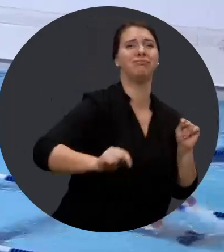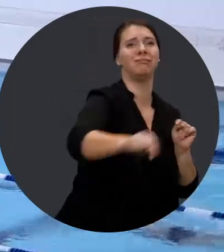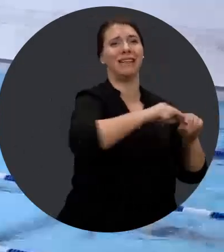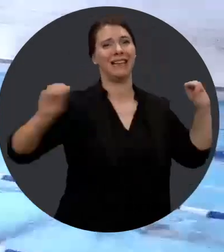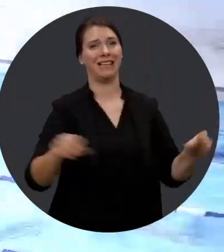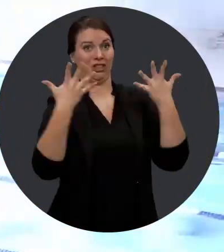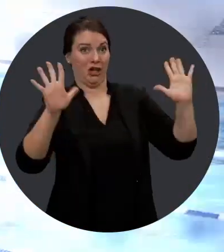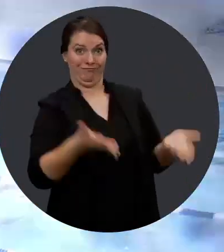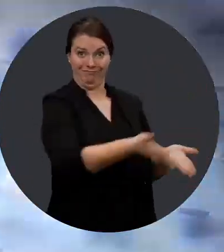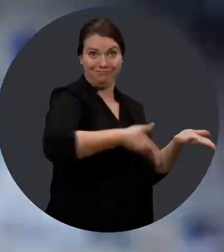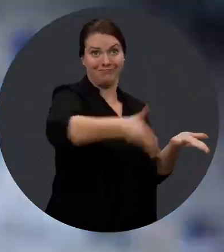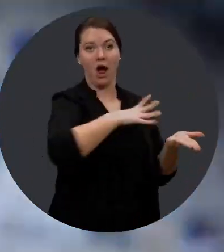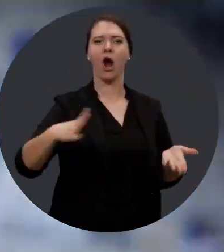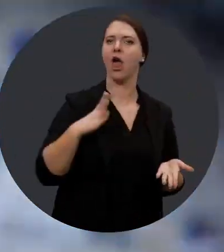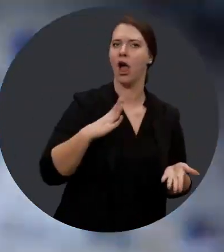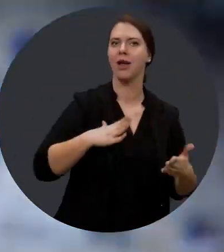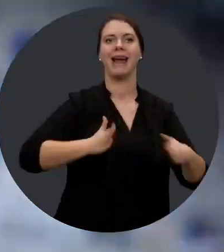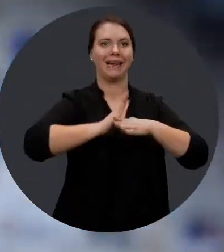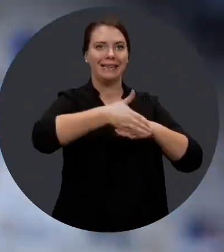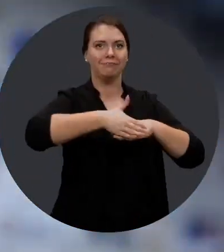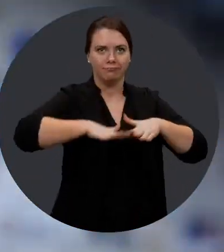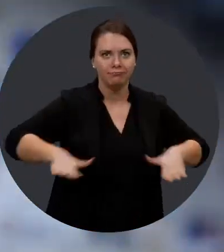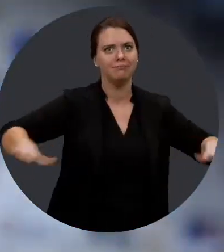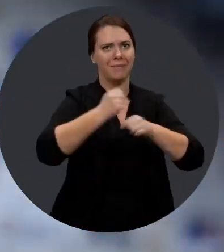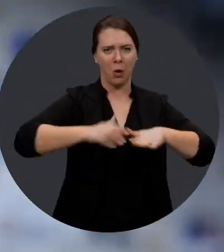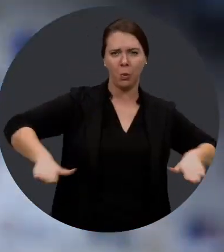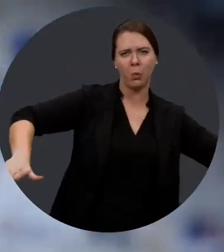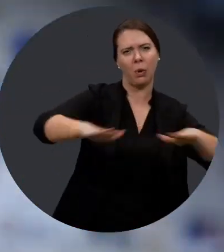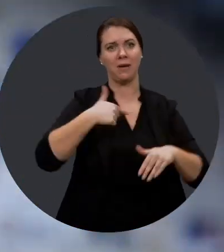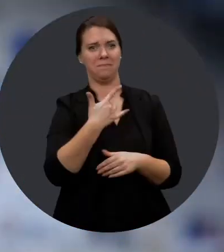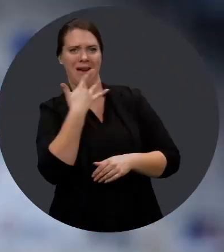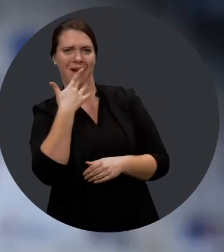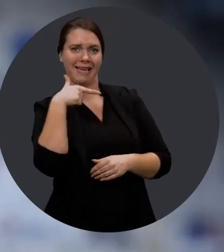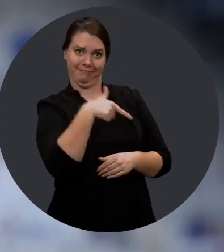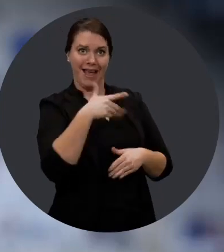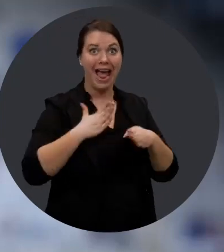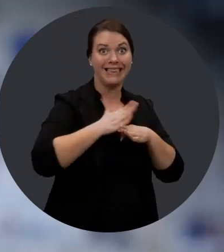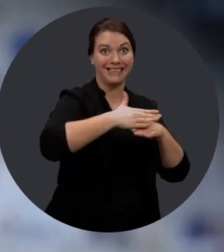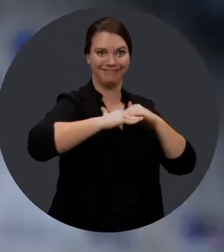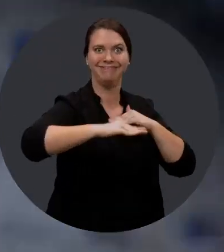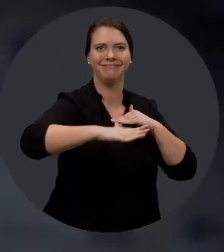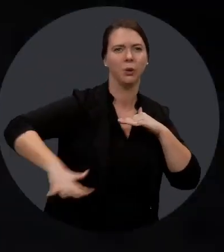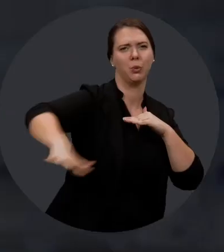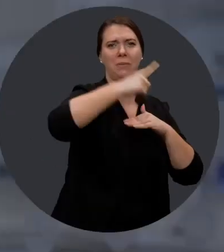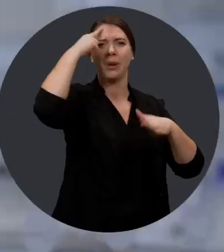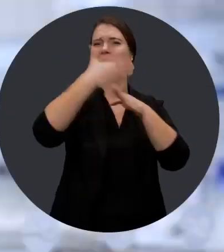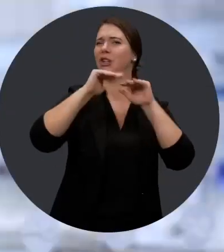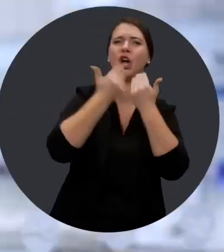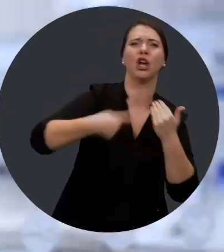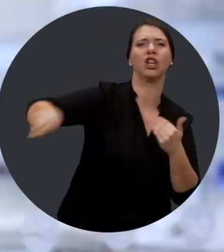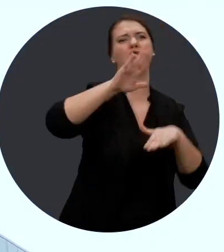Pour qu'est-ce qu'il des installations qui ont été mises en place, nous avons l'entrée qui a été faite plan-pied, donc on a préféré faire une entrée